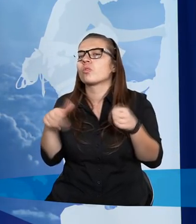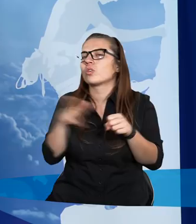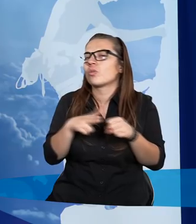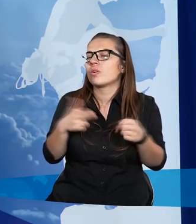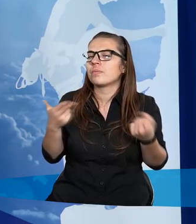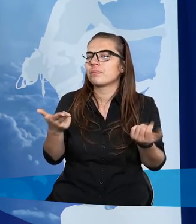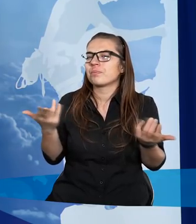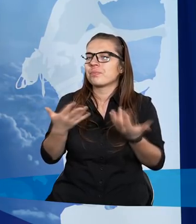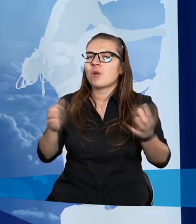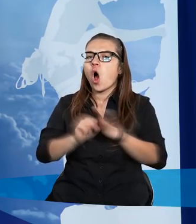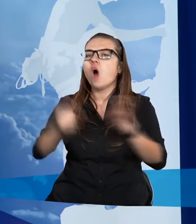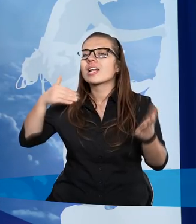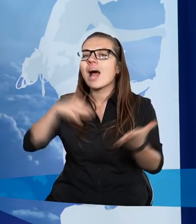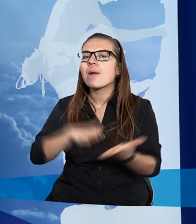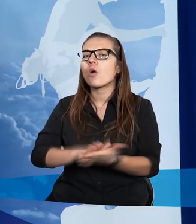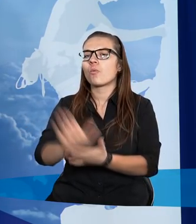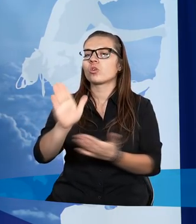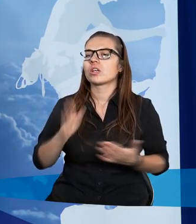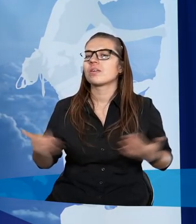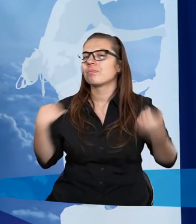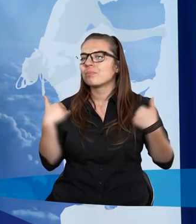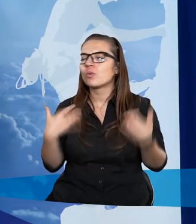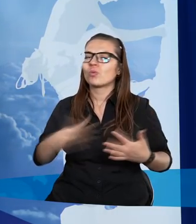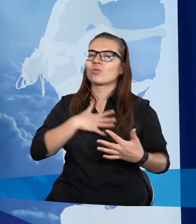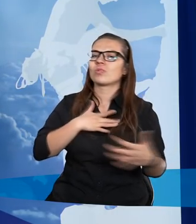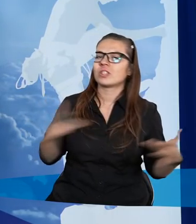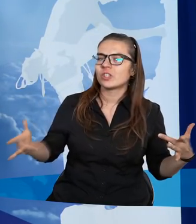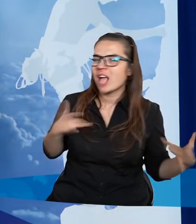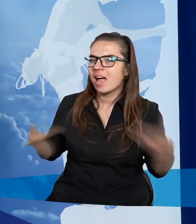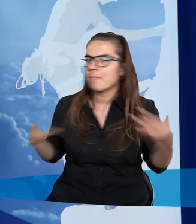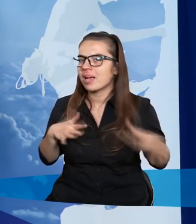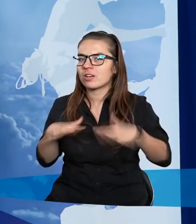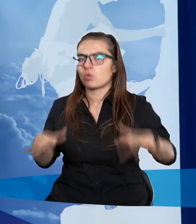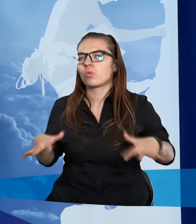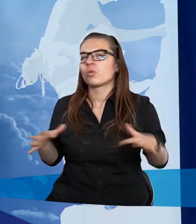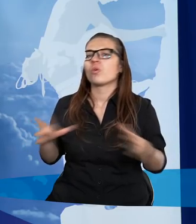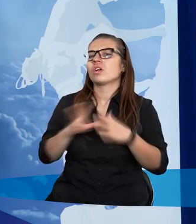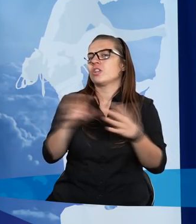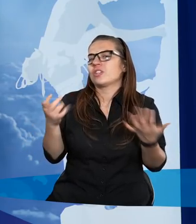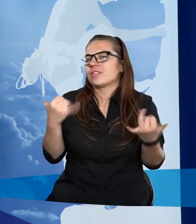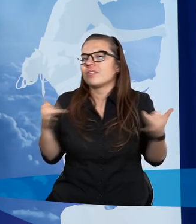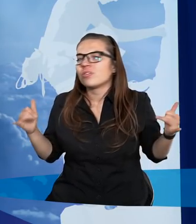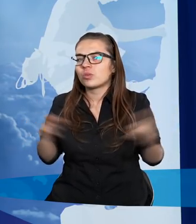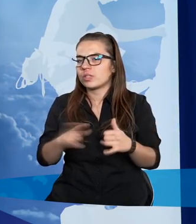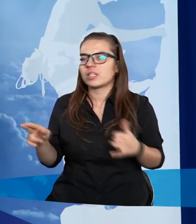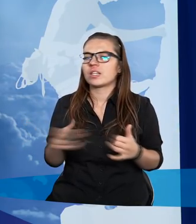gdzie od samego początku towarzyszą ci cierpienia. Szukaj Boga.